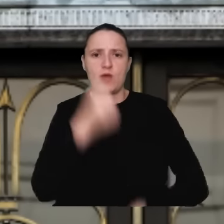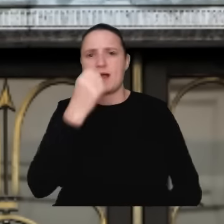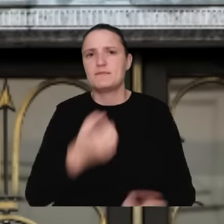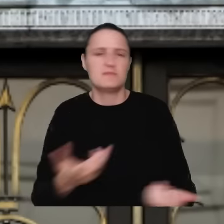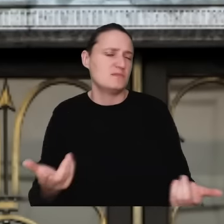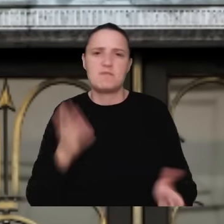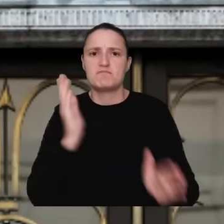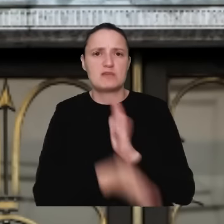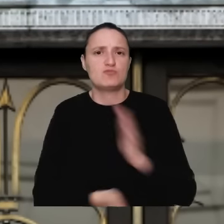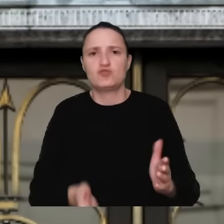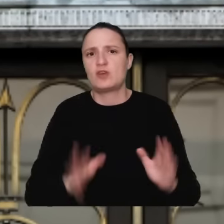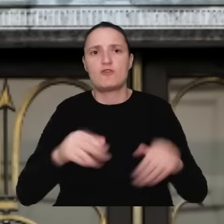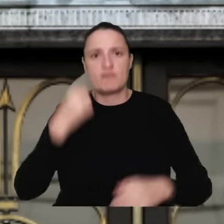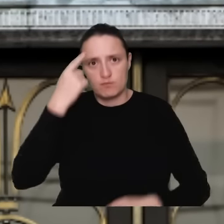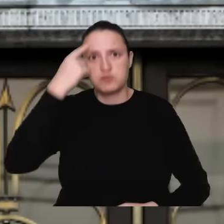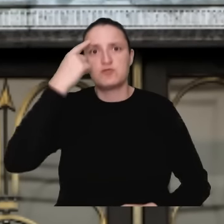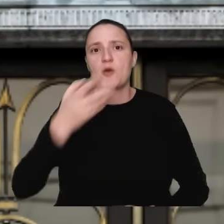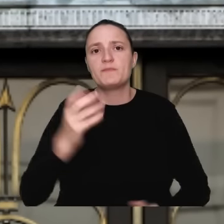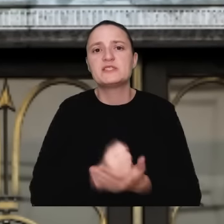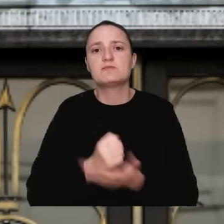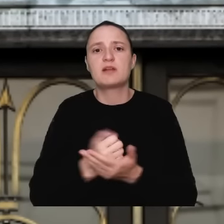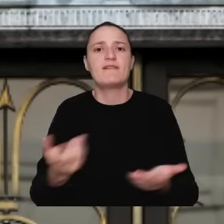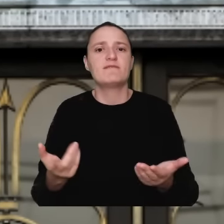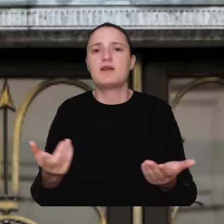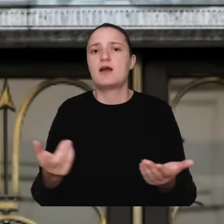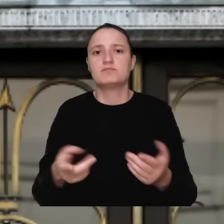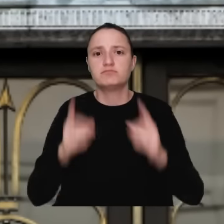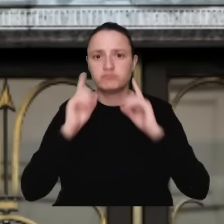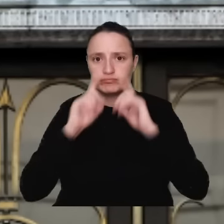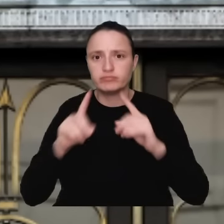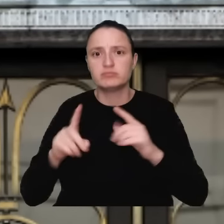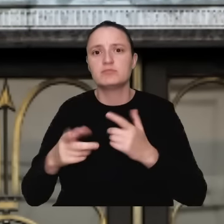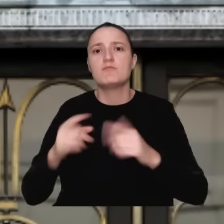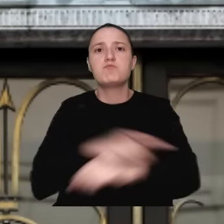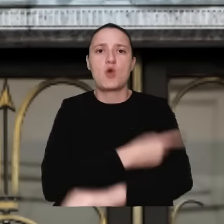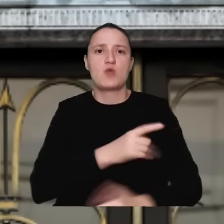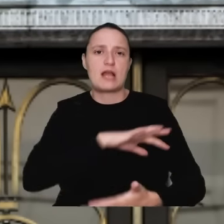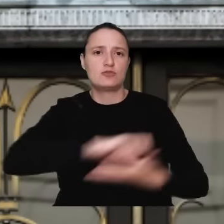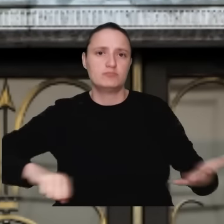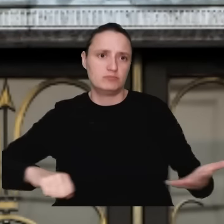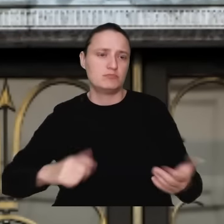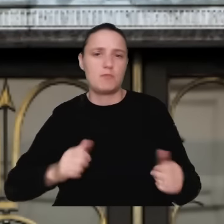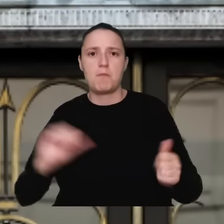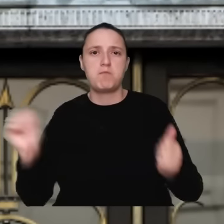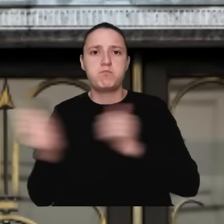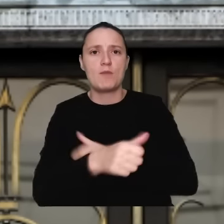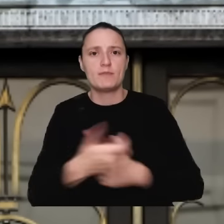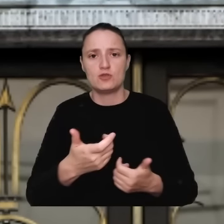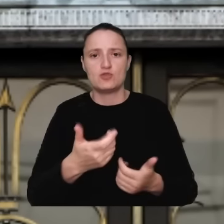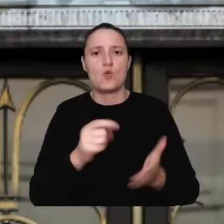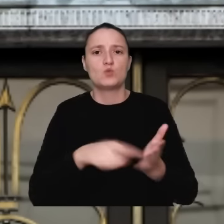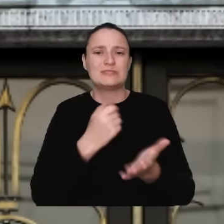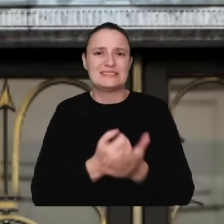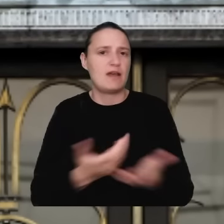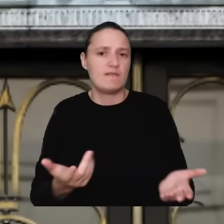Wspominając tylko kwestie przejęcia na przykład realnie sytuacji w prokuraturze krajowej z pominięciem przepisów ustawy. Wszystko